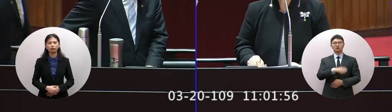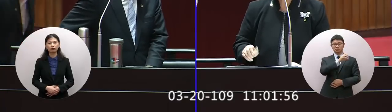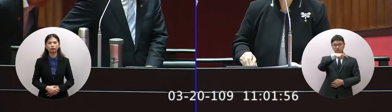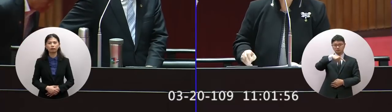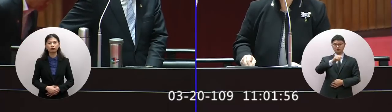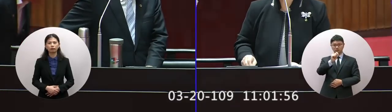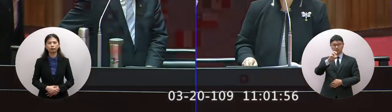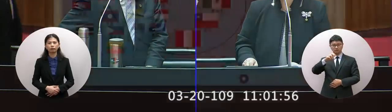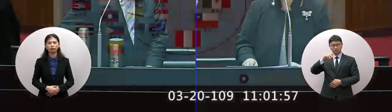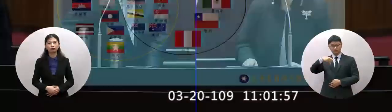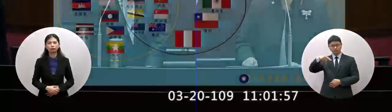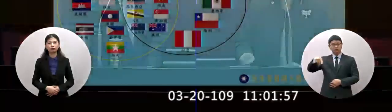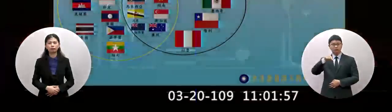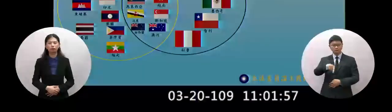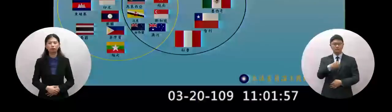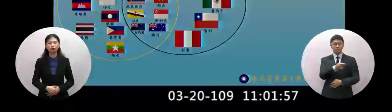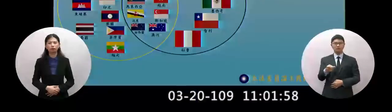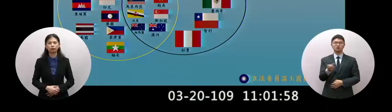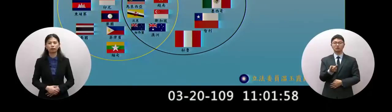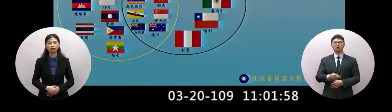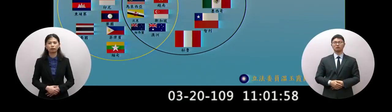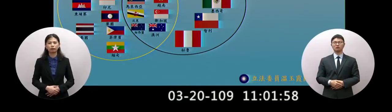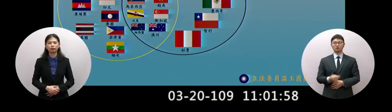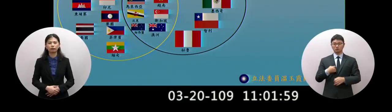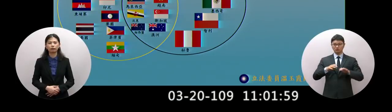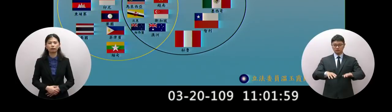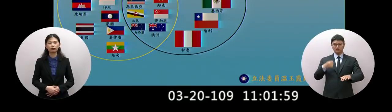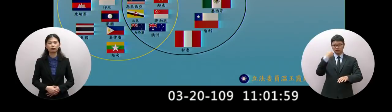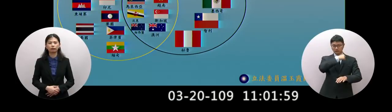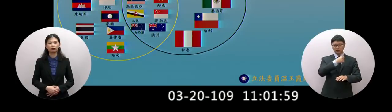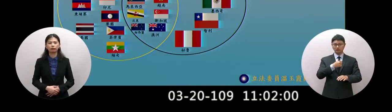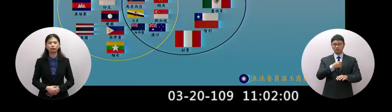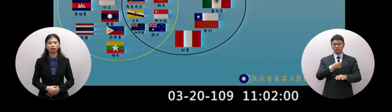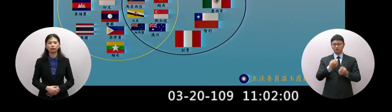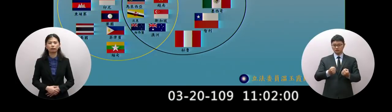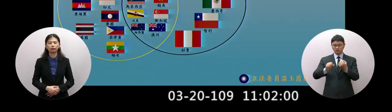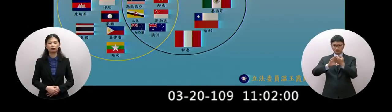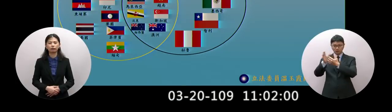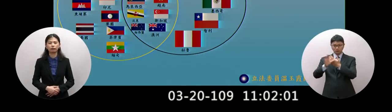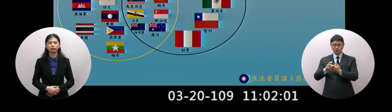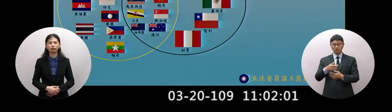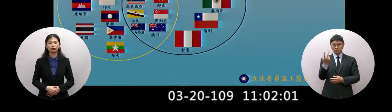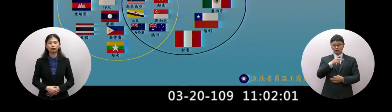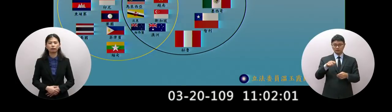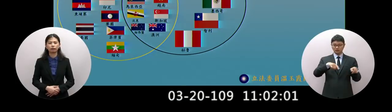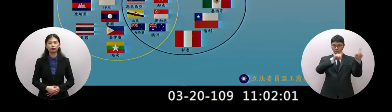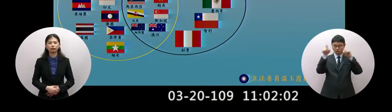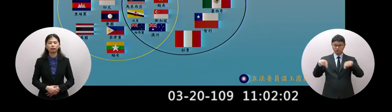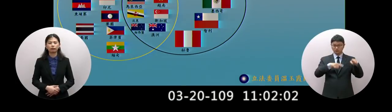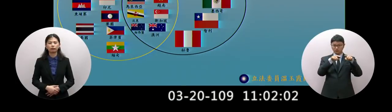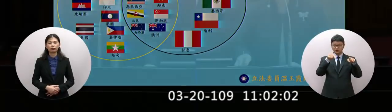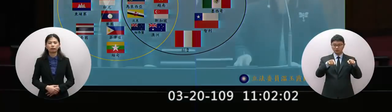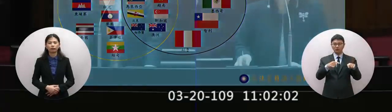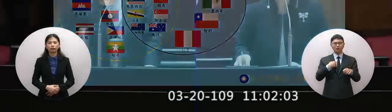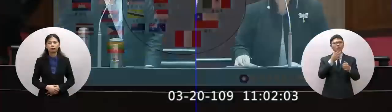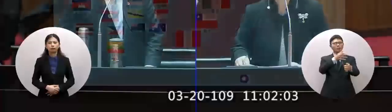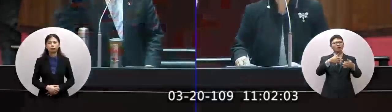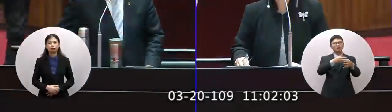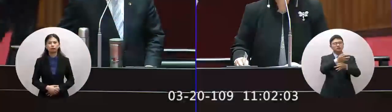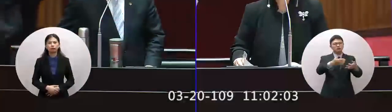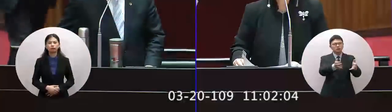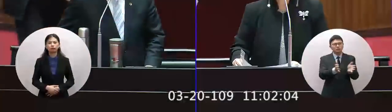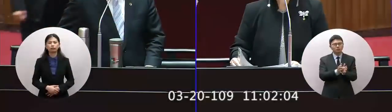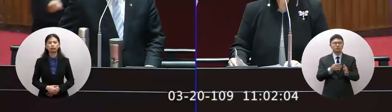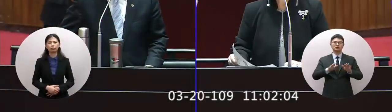目前我們看我們的國家在外面這兩個圓圈圈我們國家在外面我要請問經濟部我們要